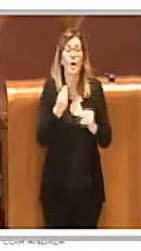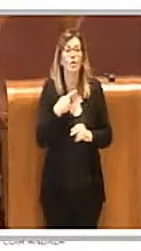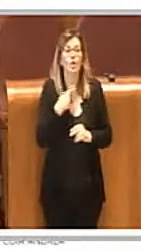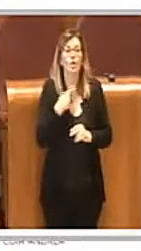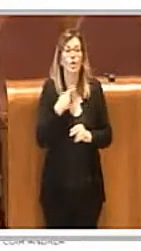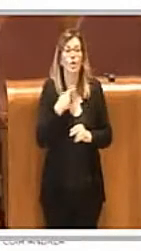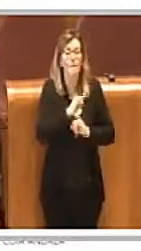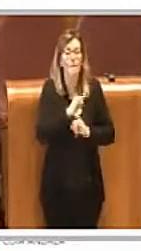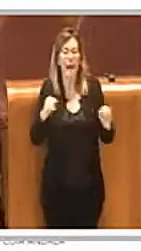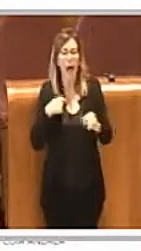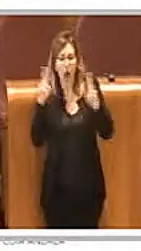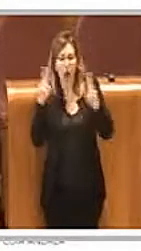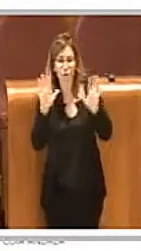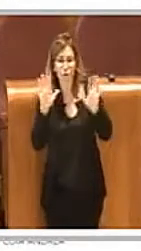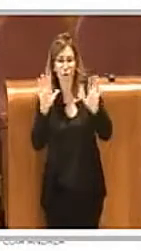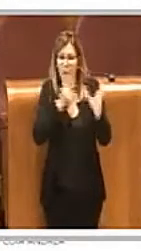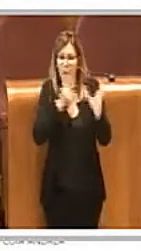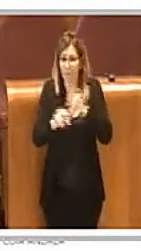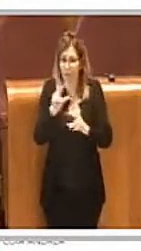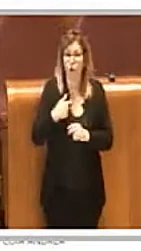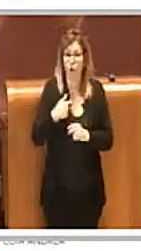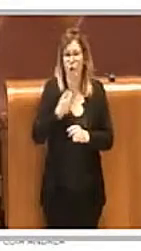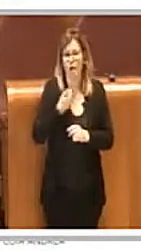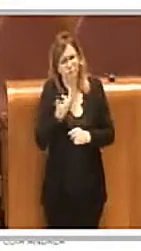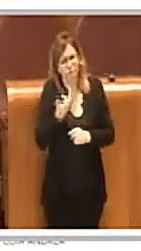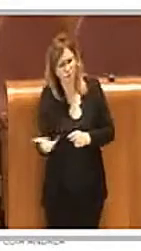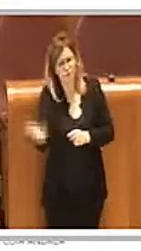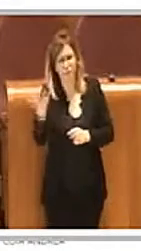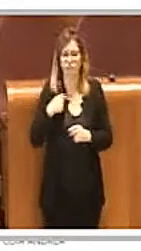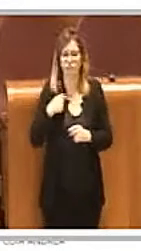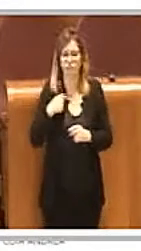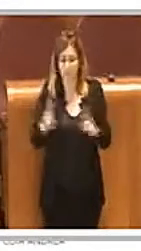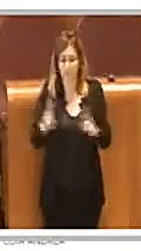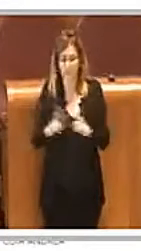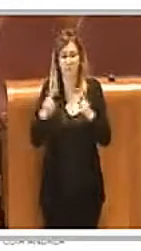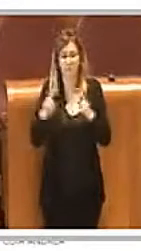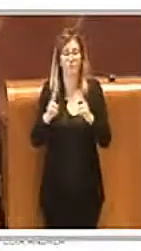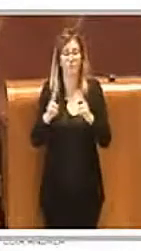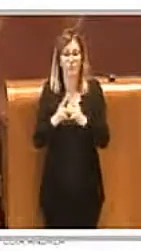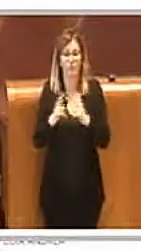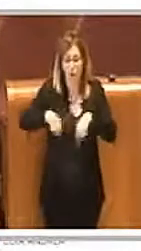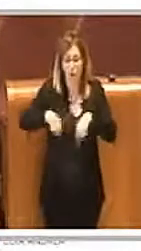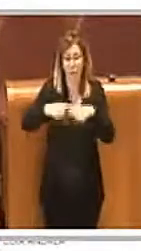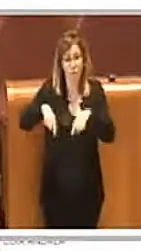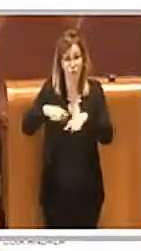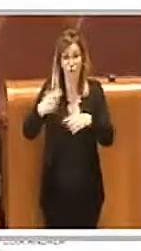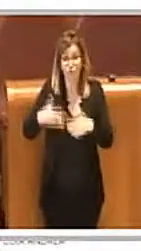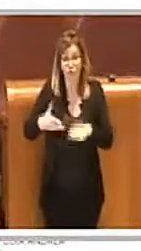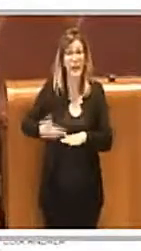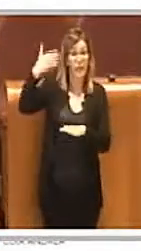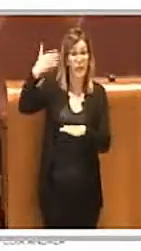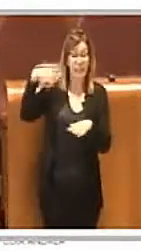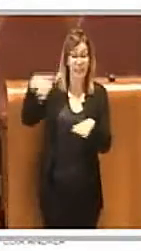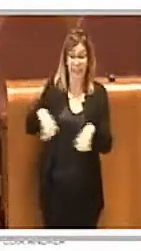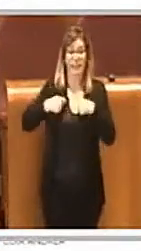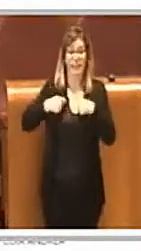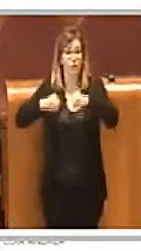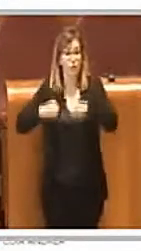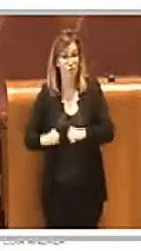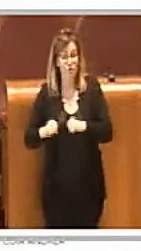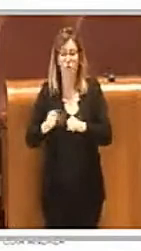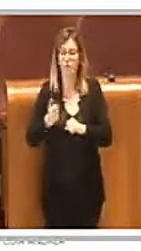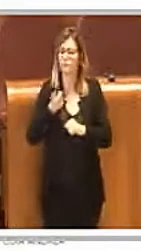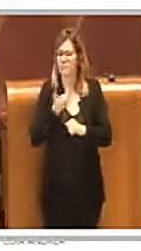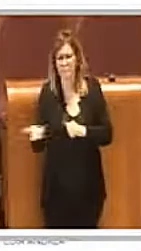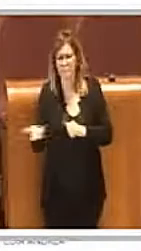ma perché noi abbiamo fatto decine di queste commissioni, già da inizio consigliatura numerosi sono stati i travoli di